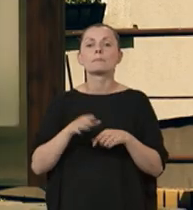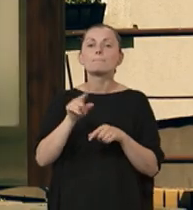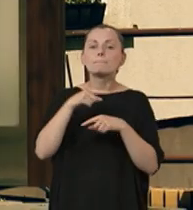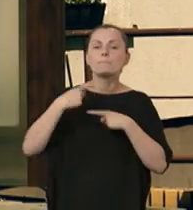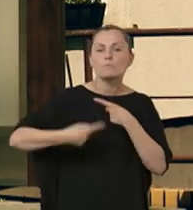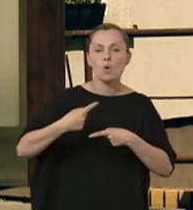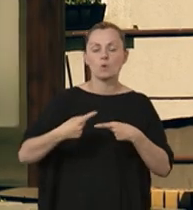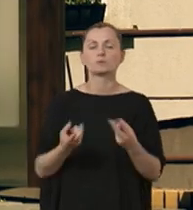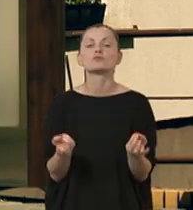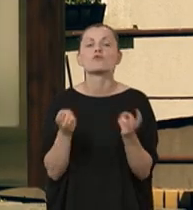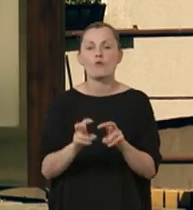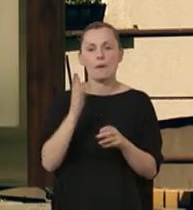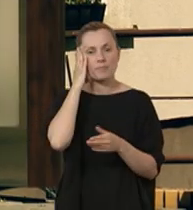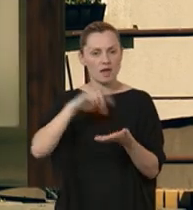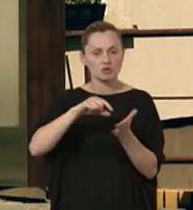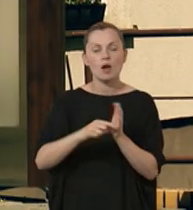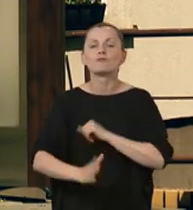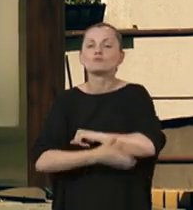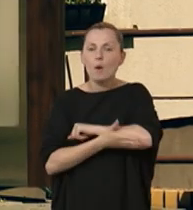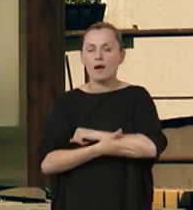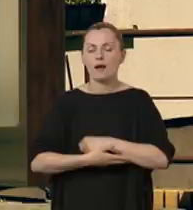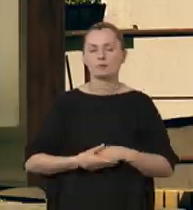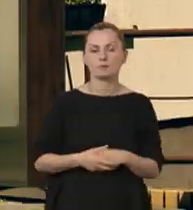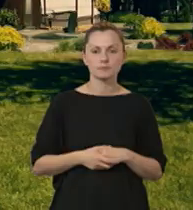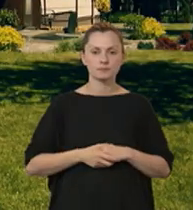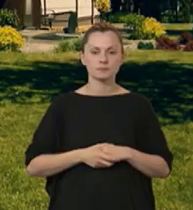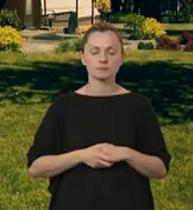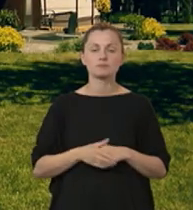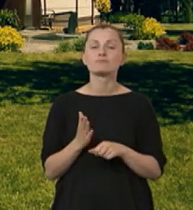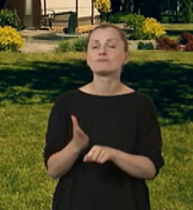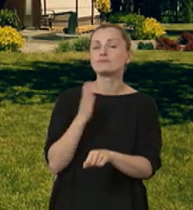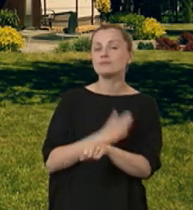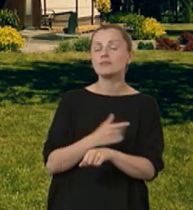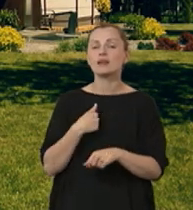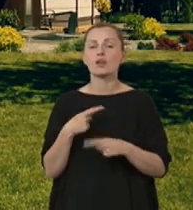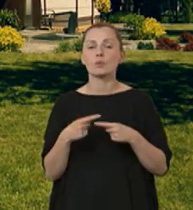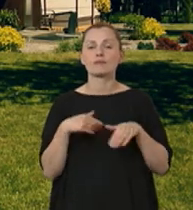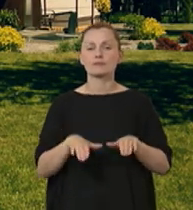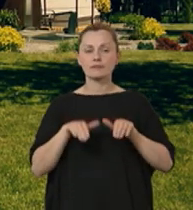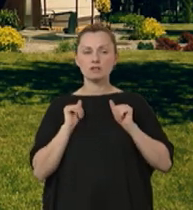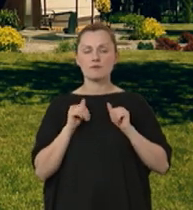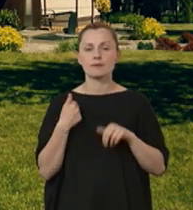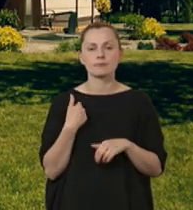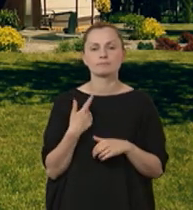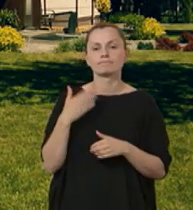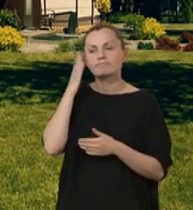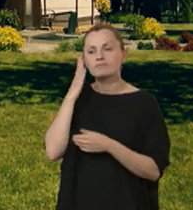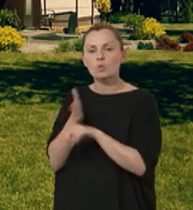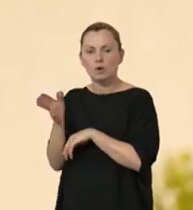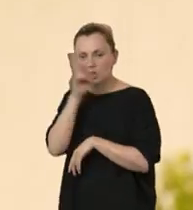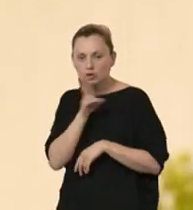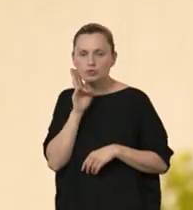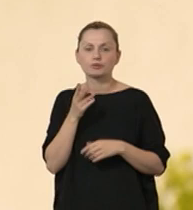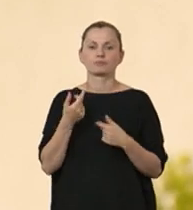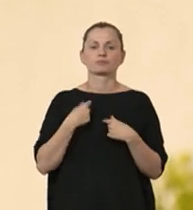proces tworzenia mieszkań wspomaganych. Wcześniej byłem taki wycofany bardziej. Mieszkałem u